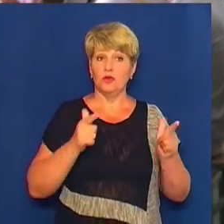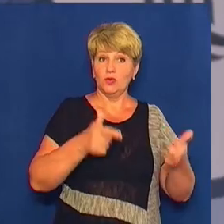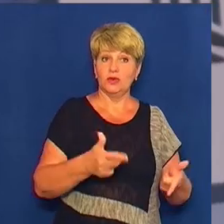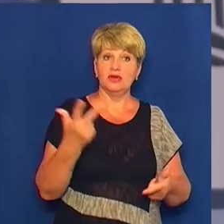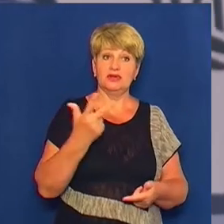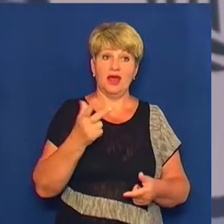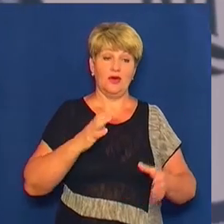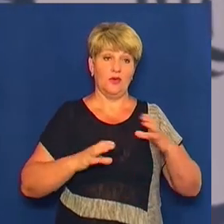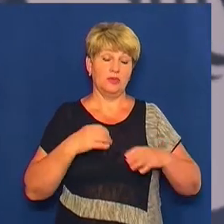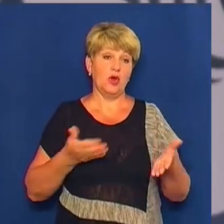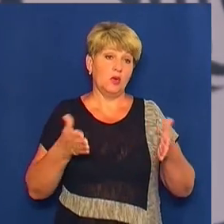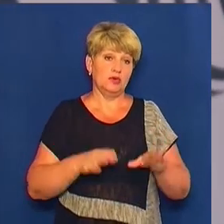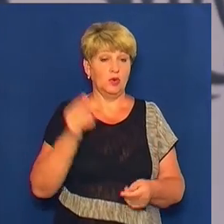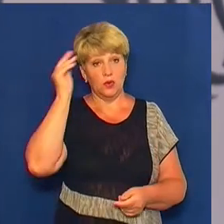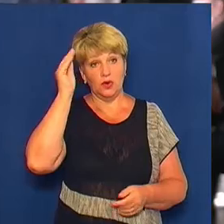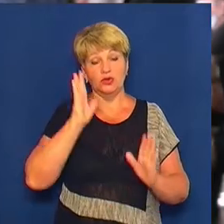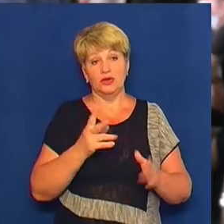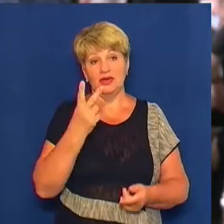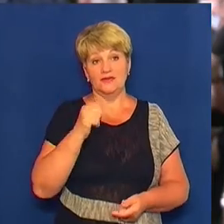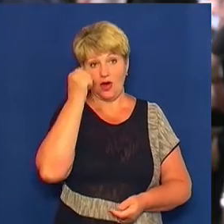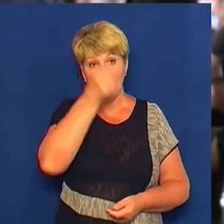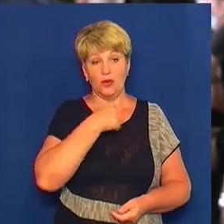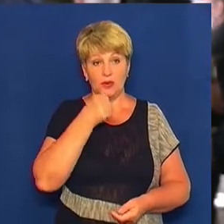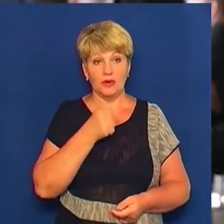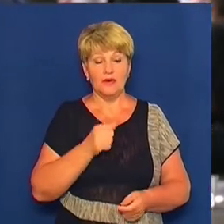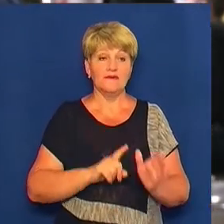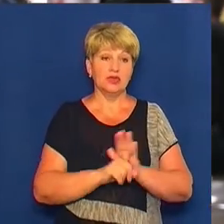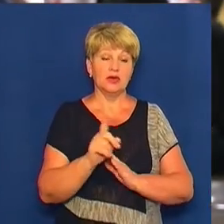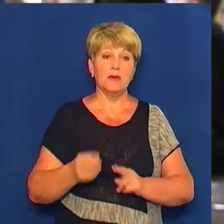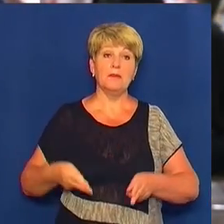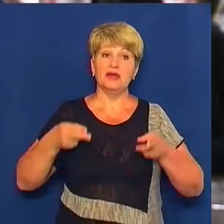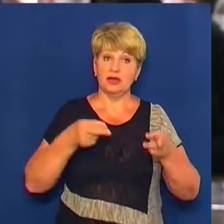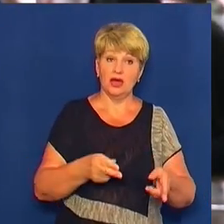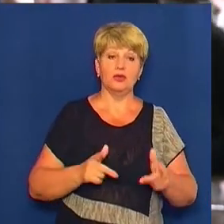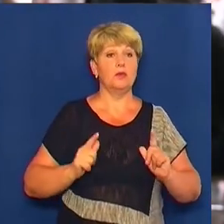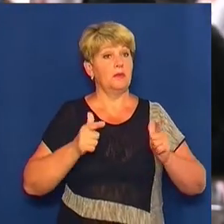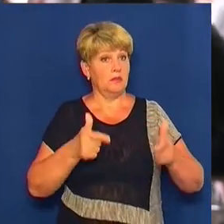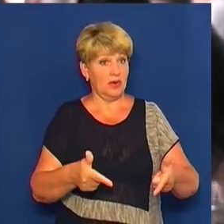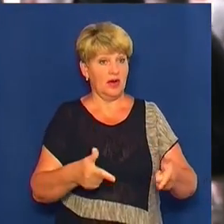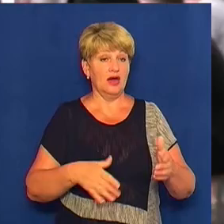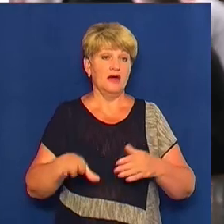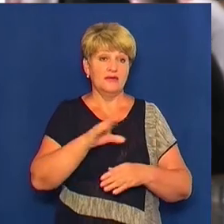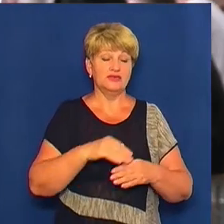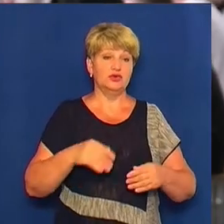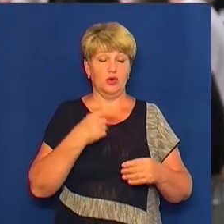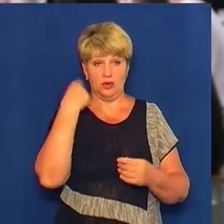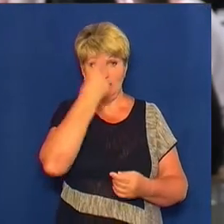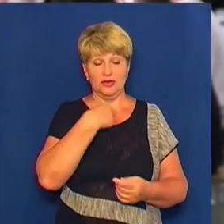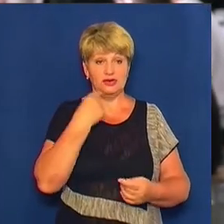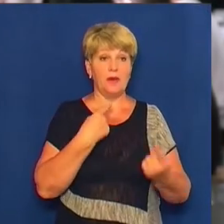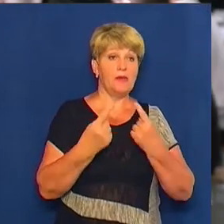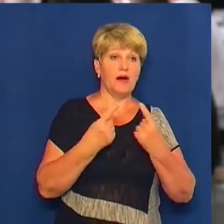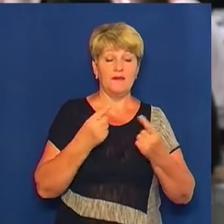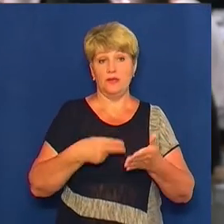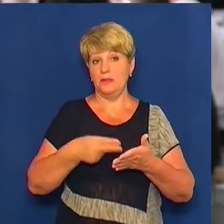мені здається вчитися тільки два роки. І значально, думаю, приїду, поступлю, все вручну поговорю, підпишу і